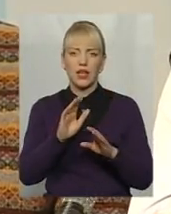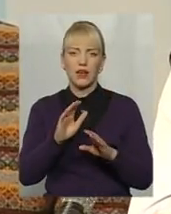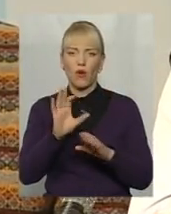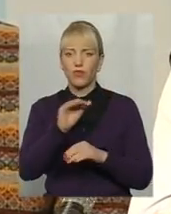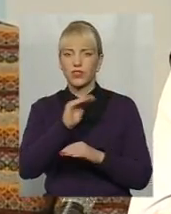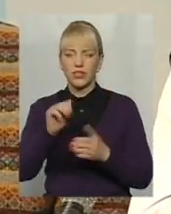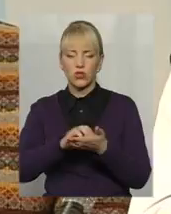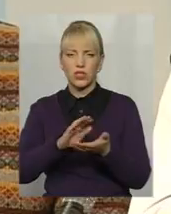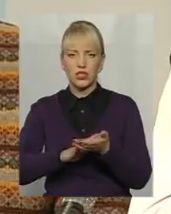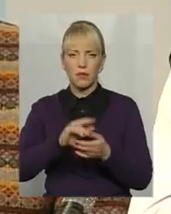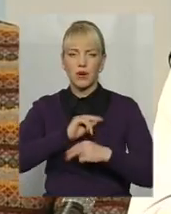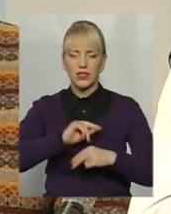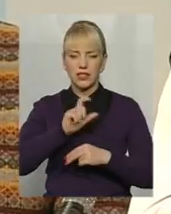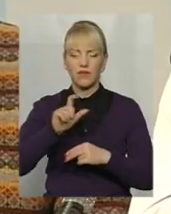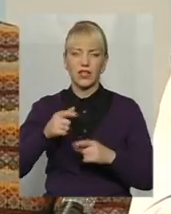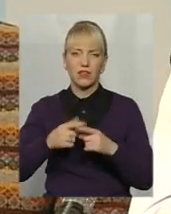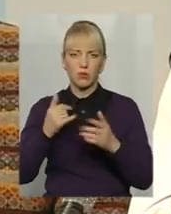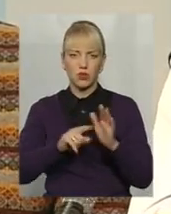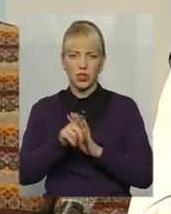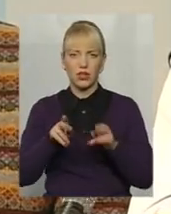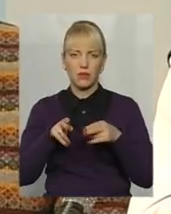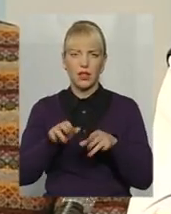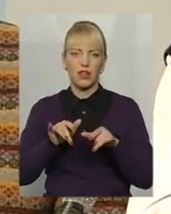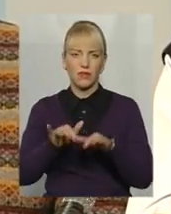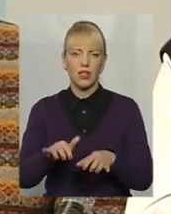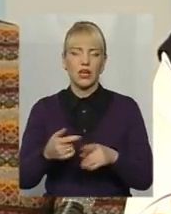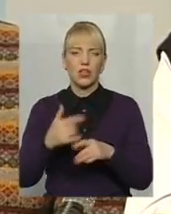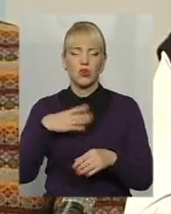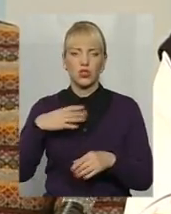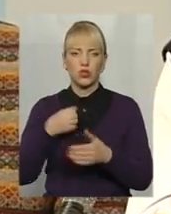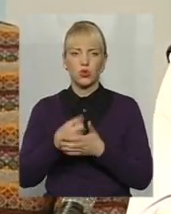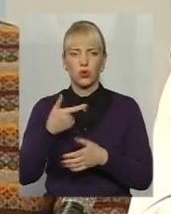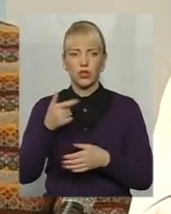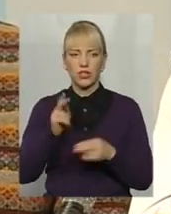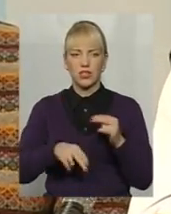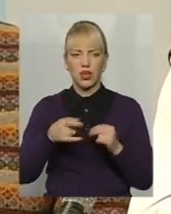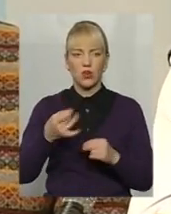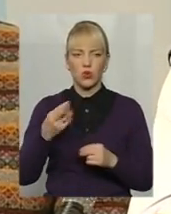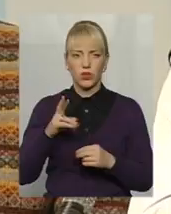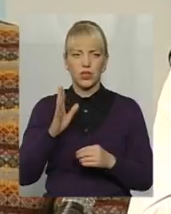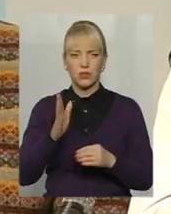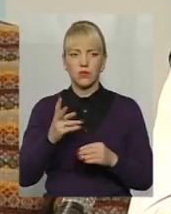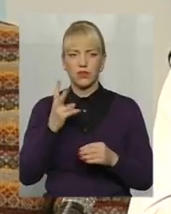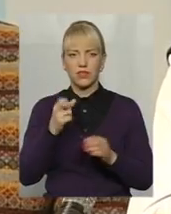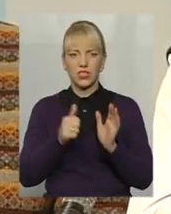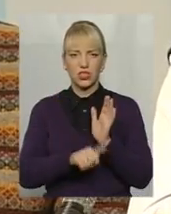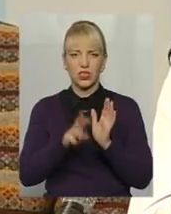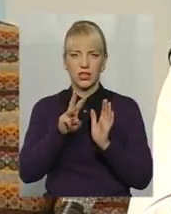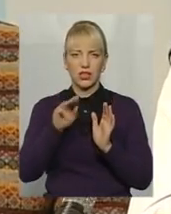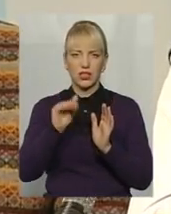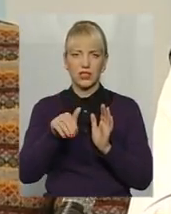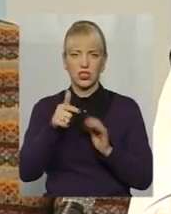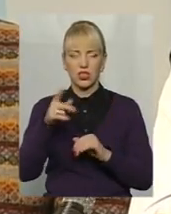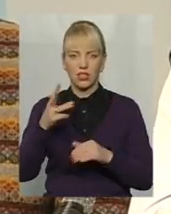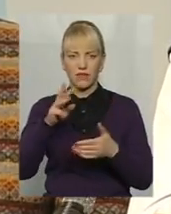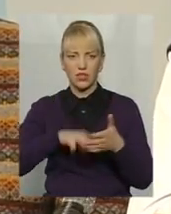і фінансова санкція тільки на одного цього підприємця, ну, очікується до кінця грудня, це буде 263 тисячі гривень. Разом з тим,